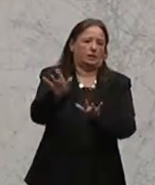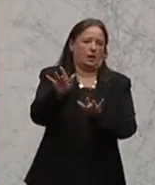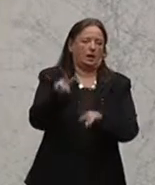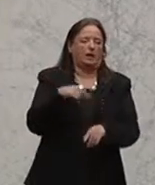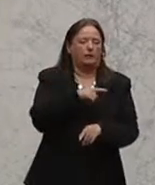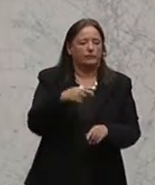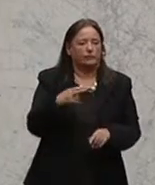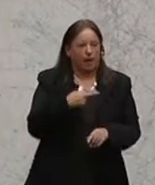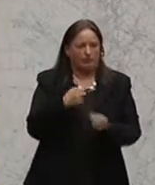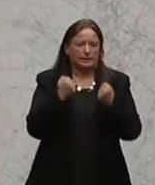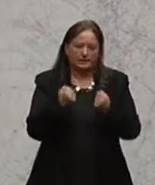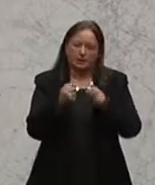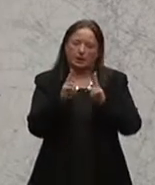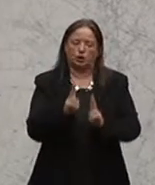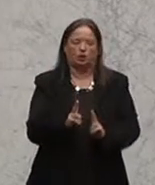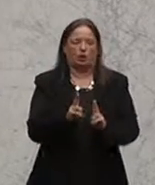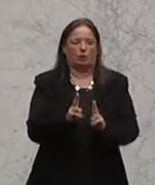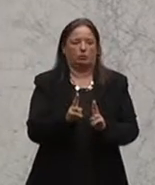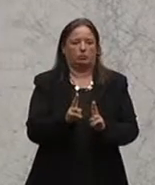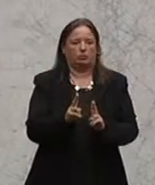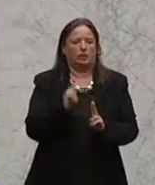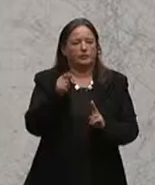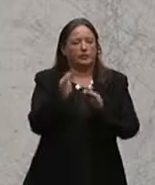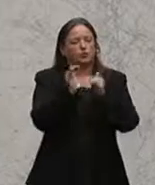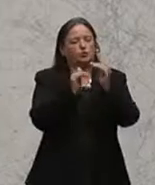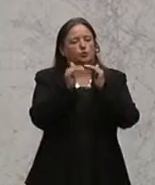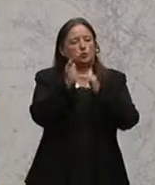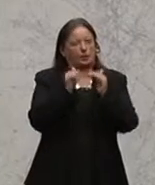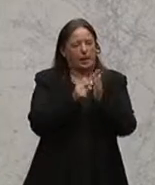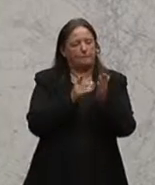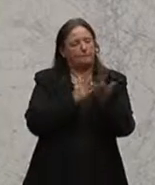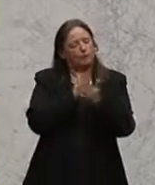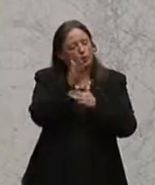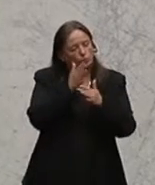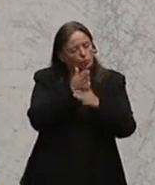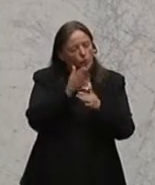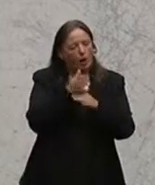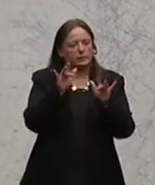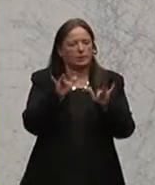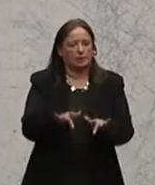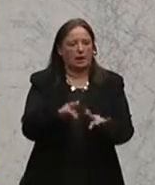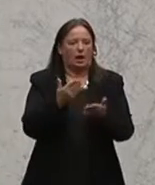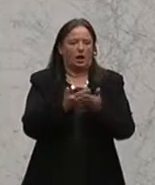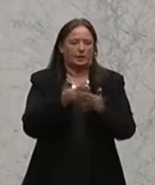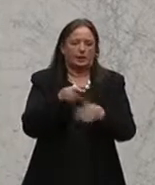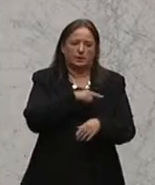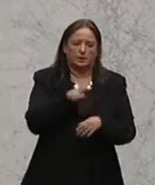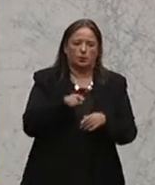verschnitten, wir haben sichergestellt, dass die Systeme durchlässig sind. Das ist unser